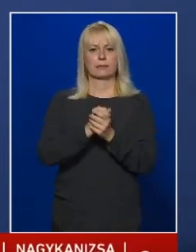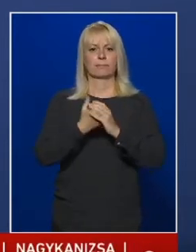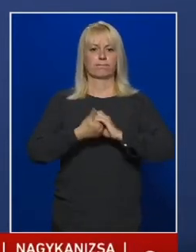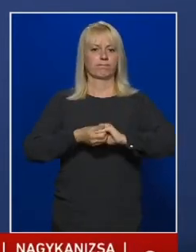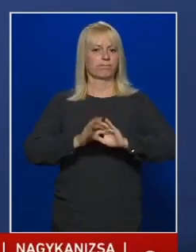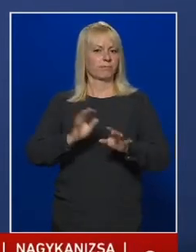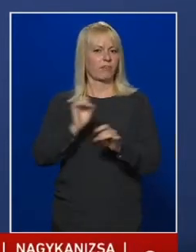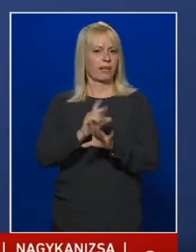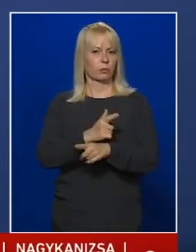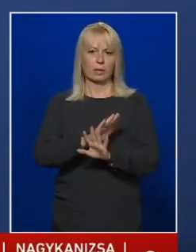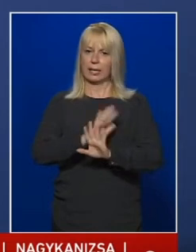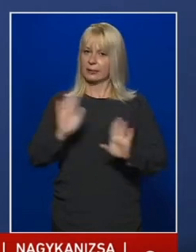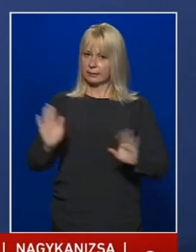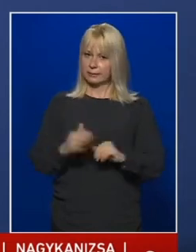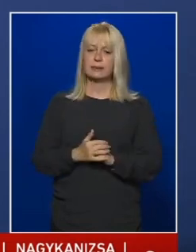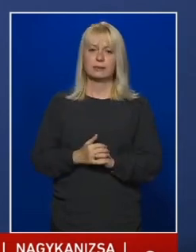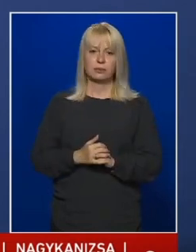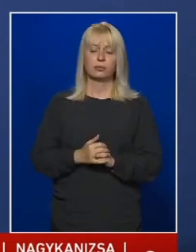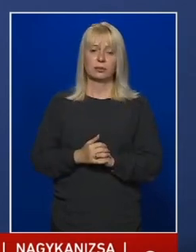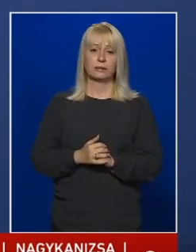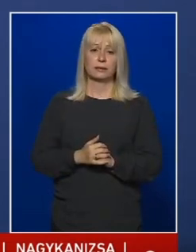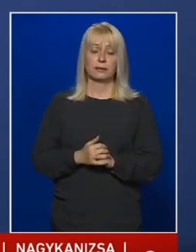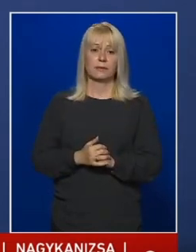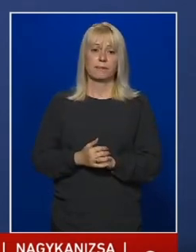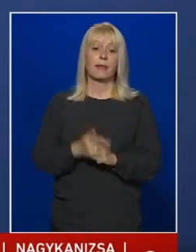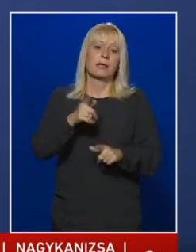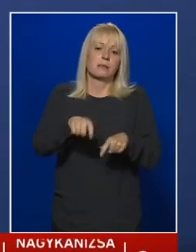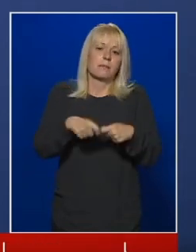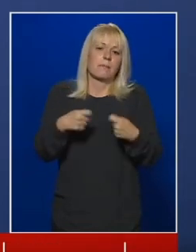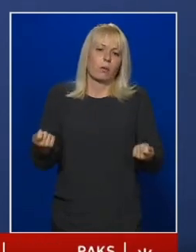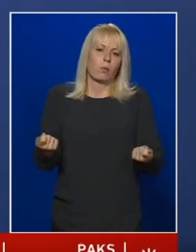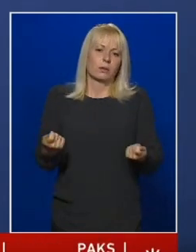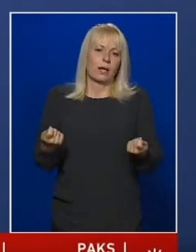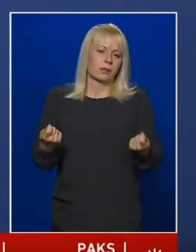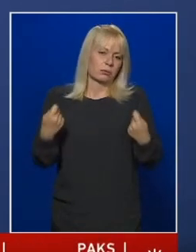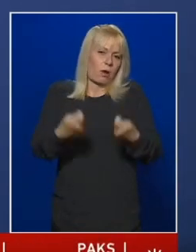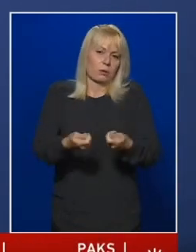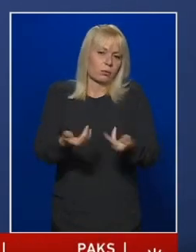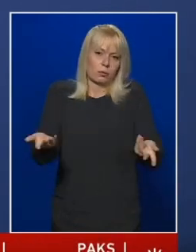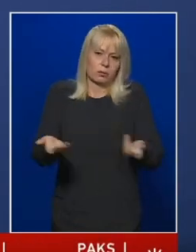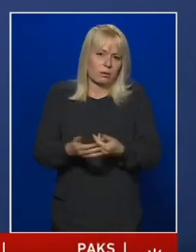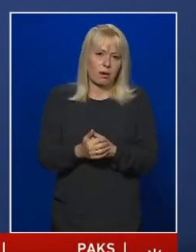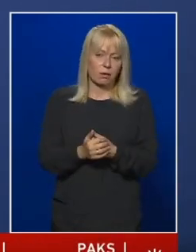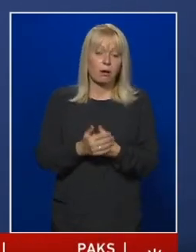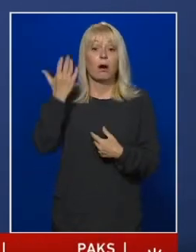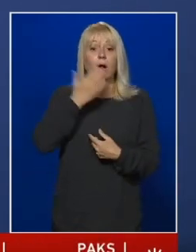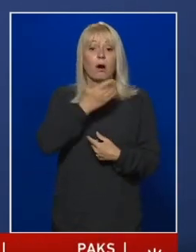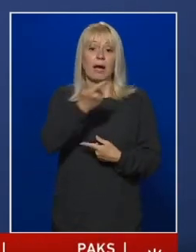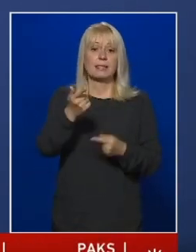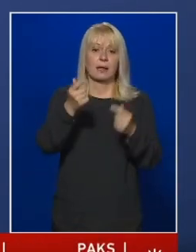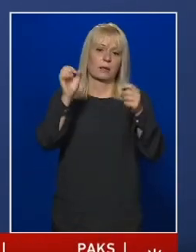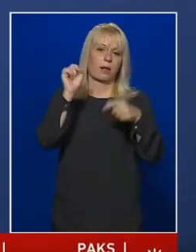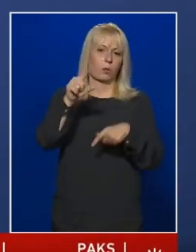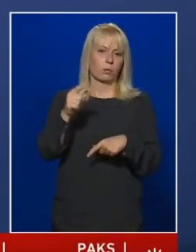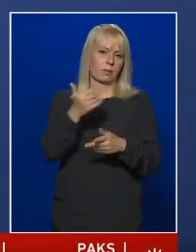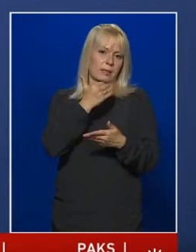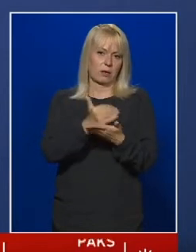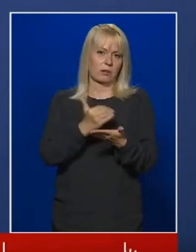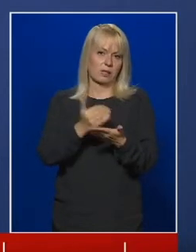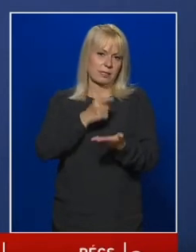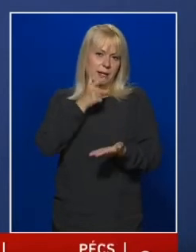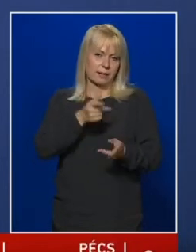fertőtlenítését. Tehát ezek a megoldások adódnak, hogyha ezeket az automatákat